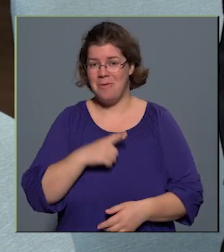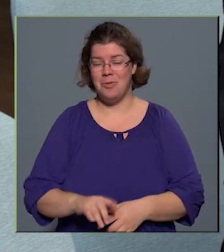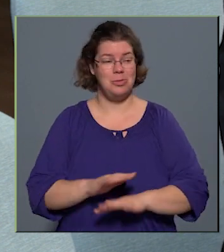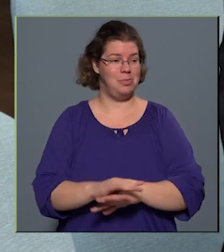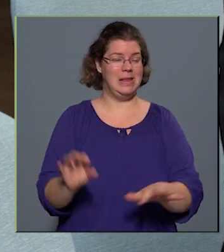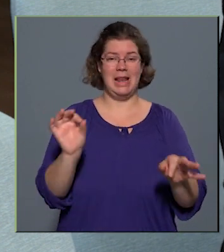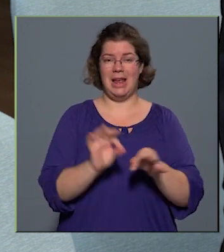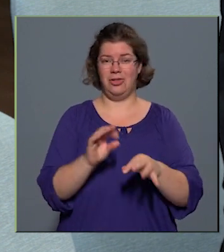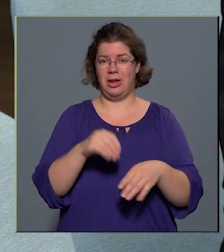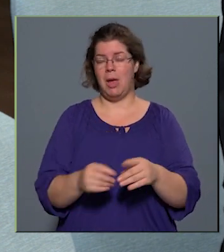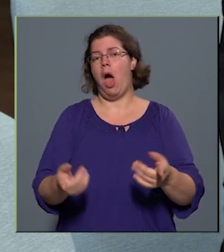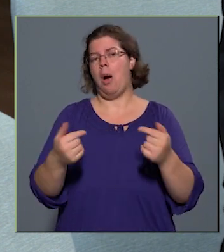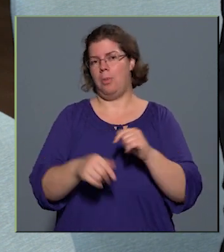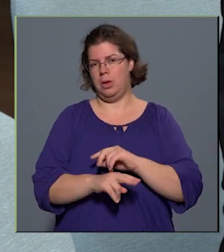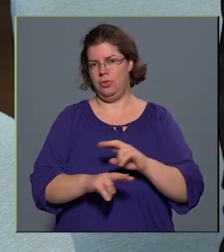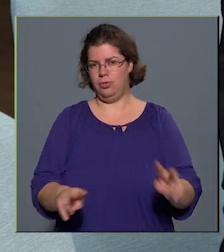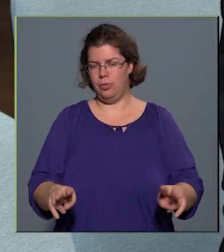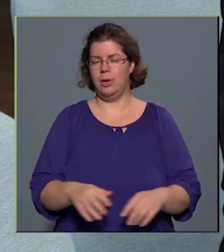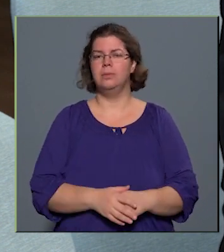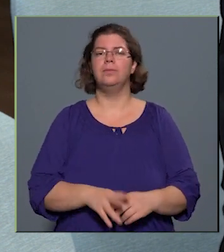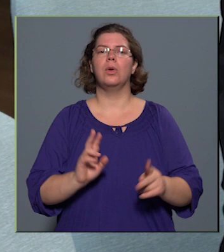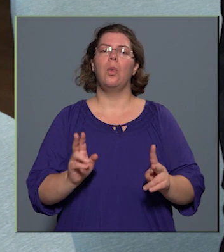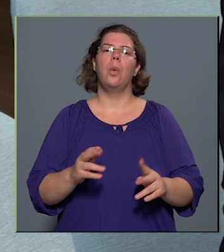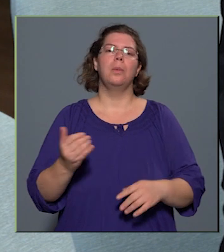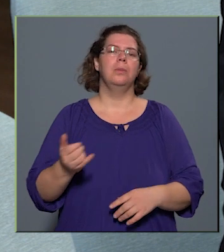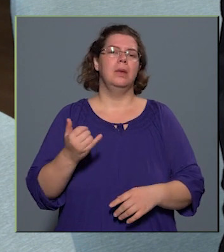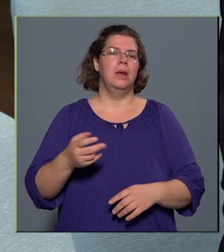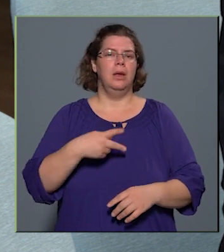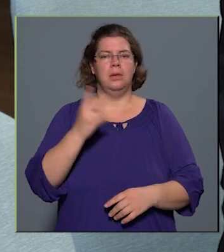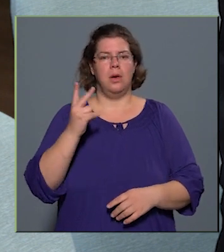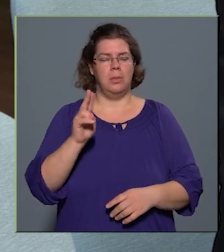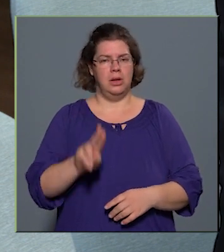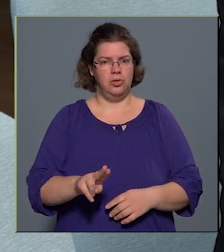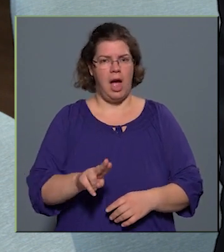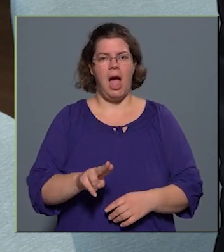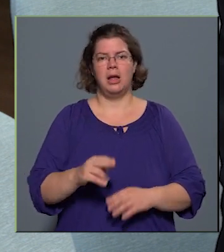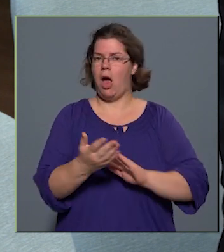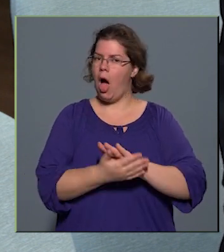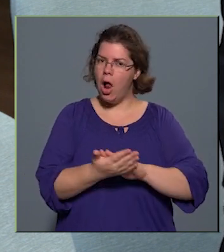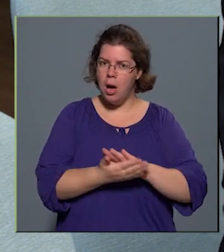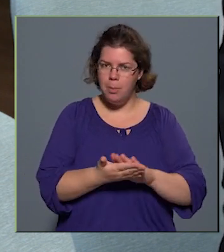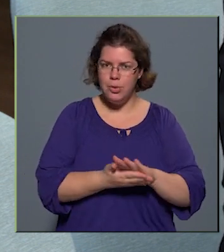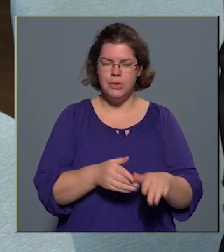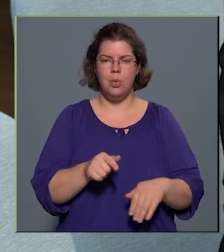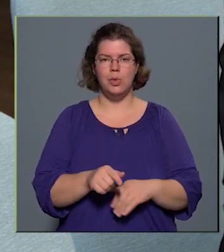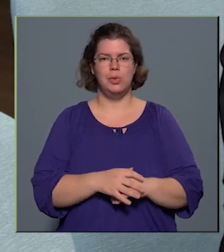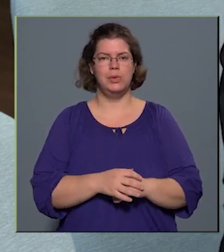Ez abból is adódott, hogy ez mindig a szakmaiságra alaphozódott,